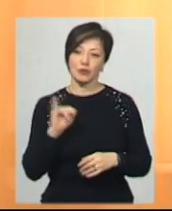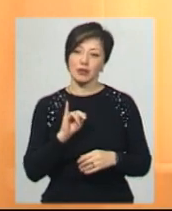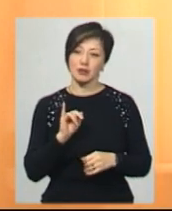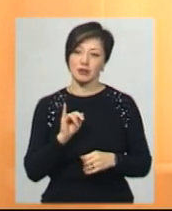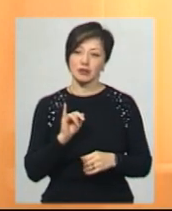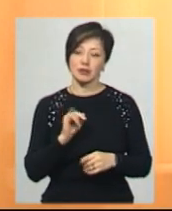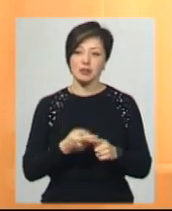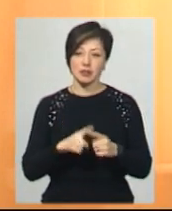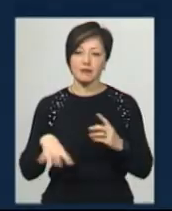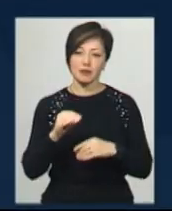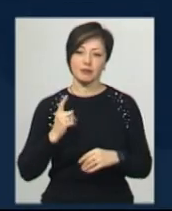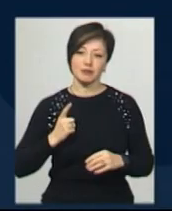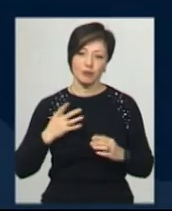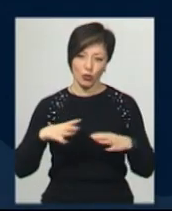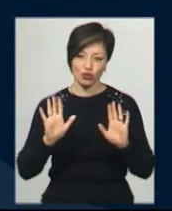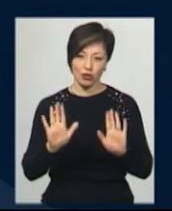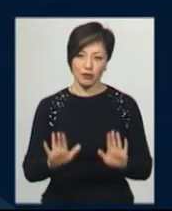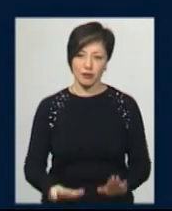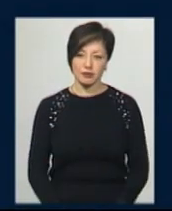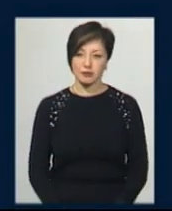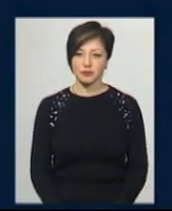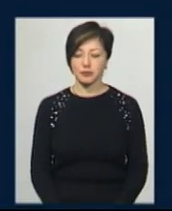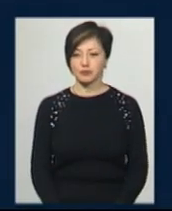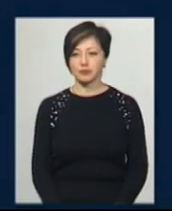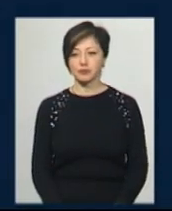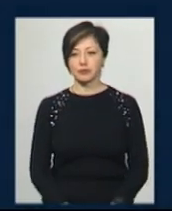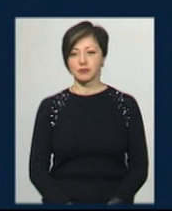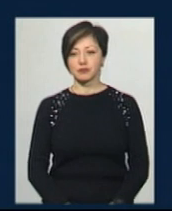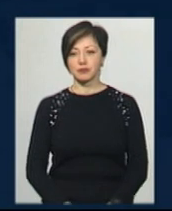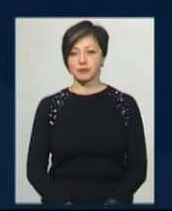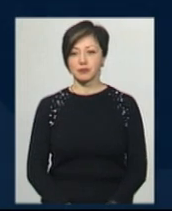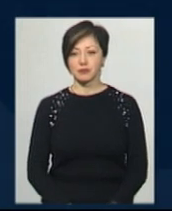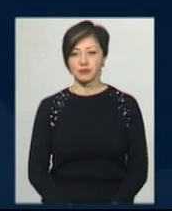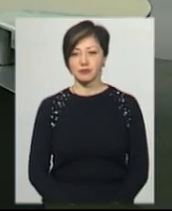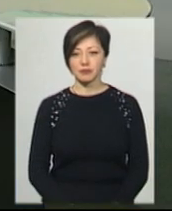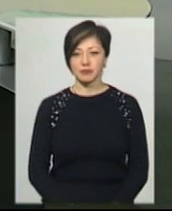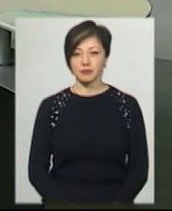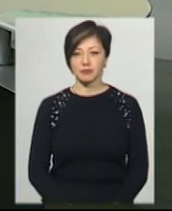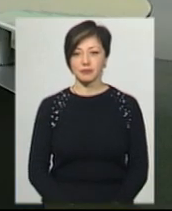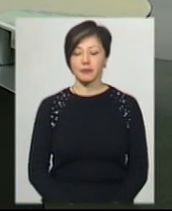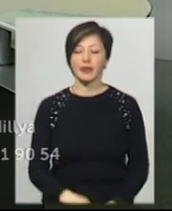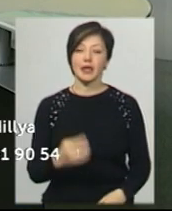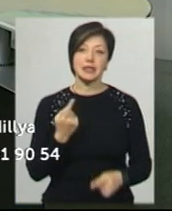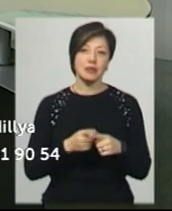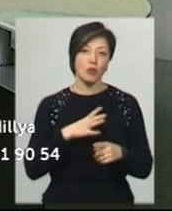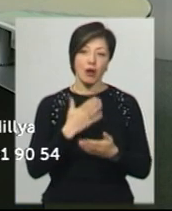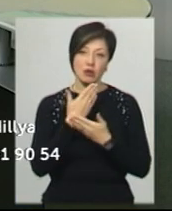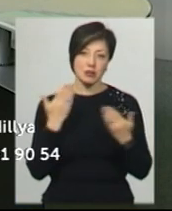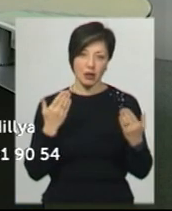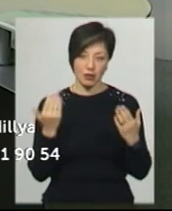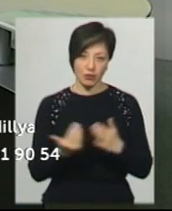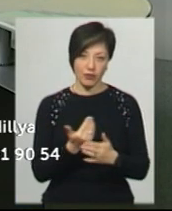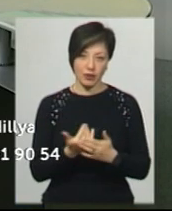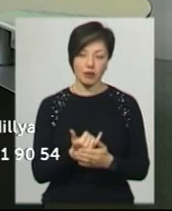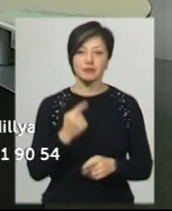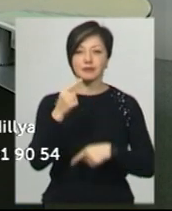це все почекає. Світлана Поробок, Дем'ян Цегольник, новини на Суспільному, Хмельницький. Це була остання інформація на цю